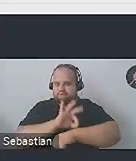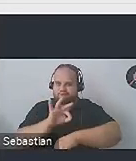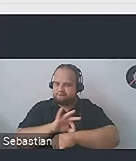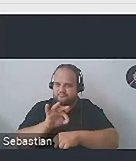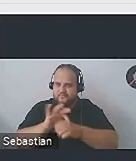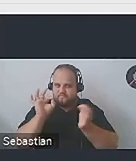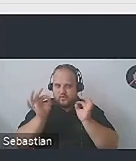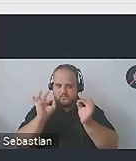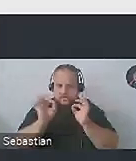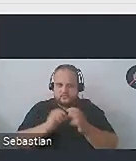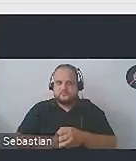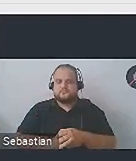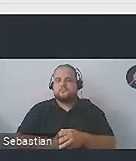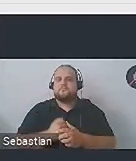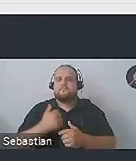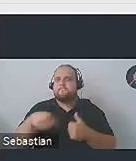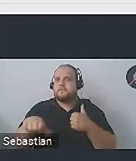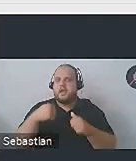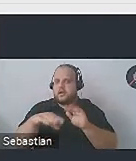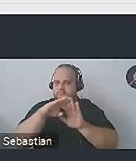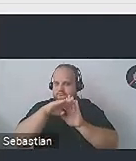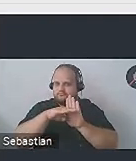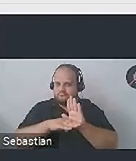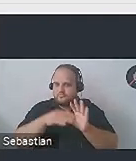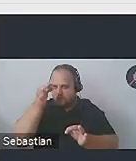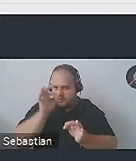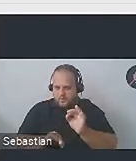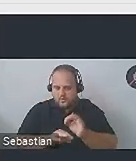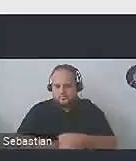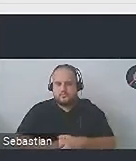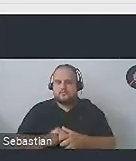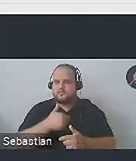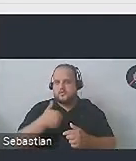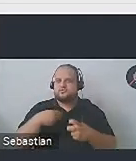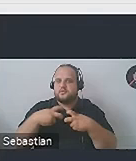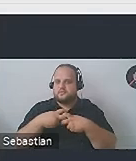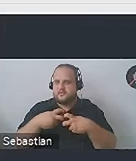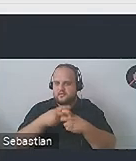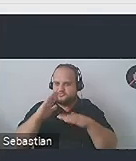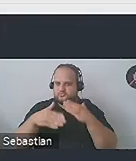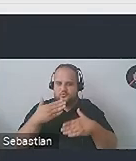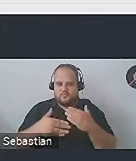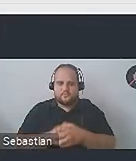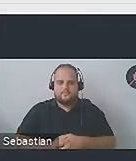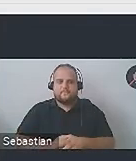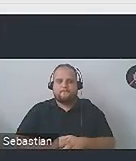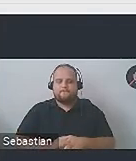informacji, brak tego sensownego szkieletu i konspektu naszej strony internetowej, czy przedsięwzięcia.